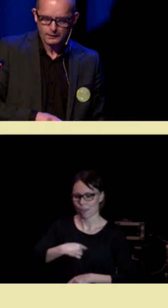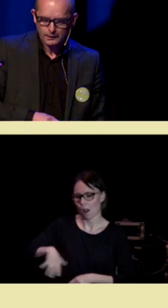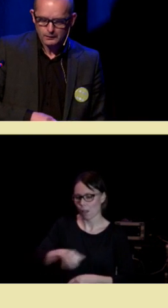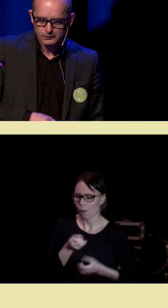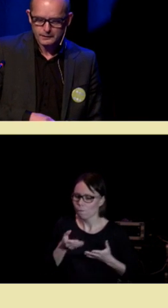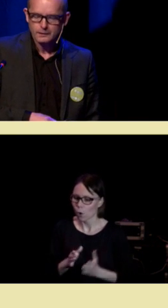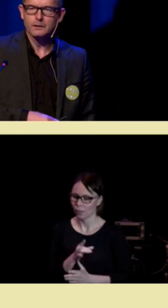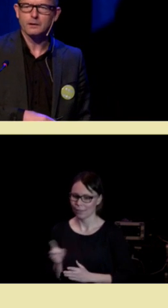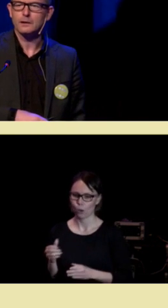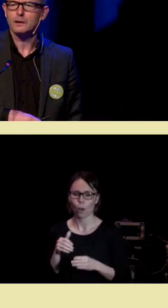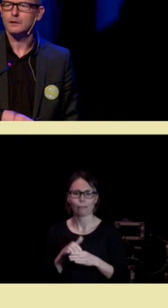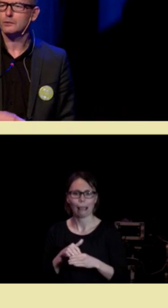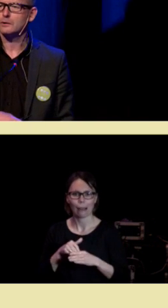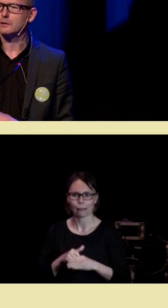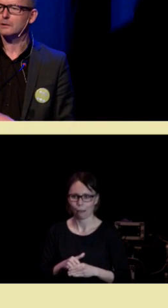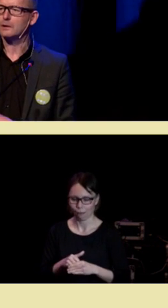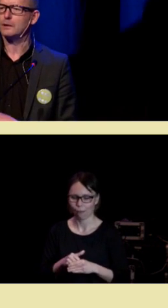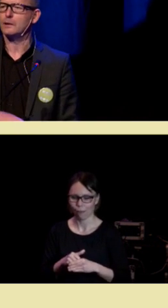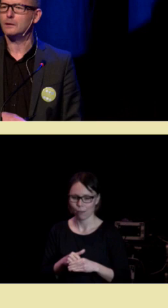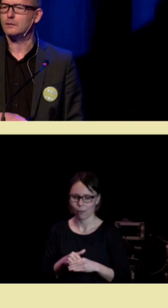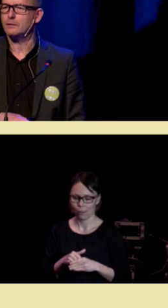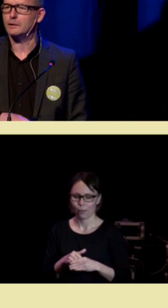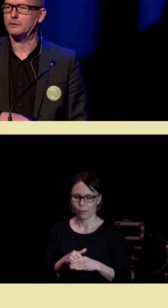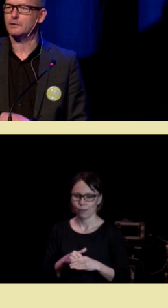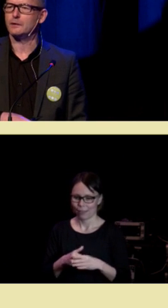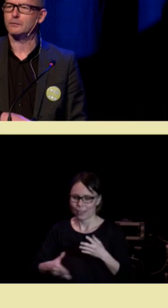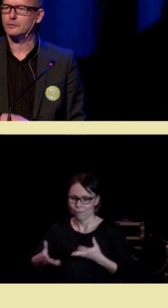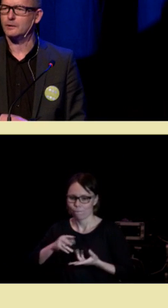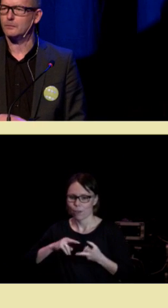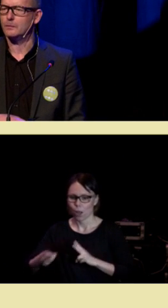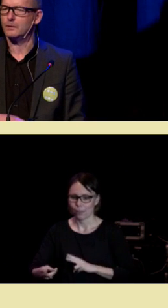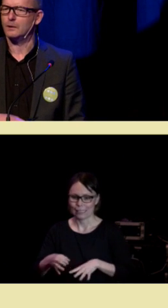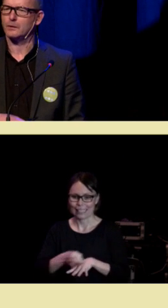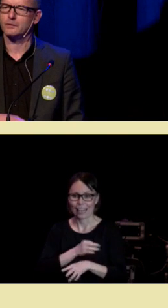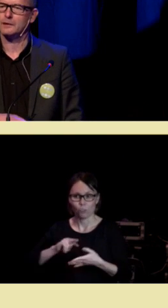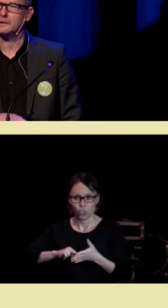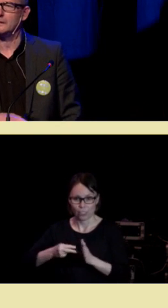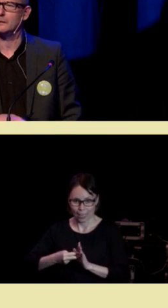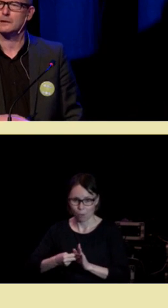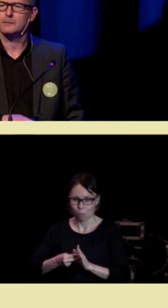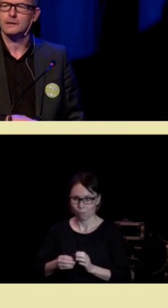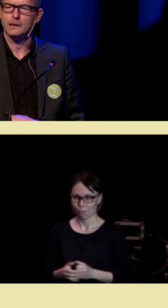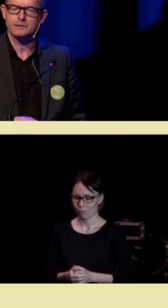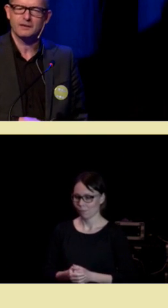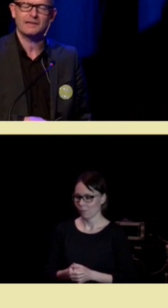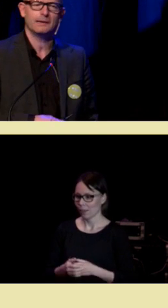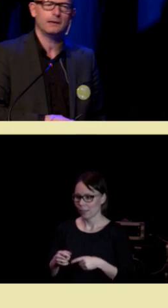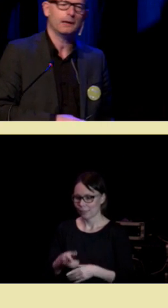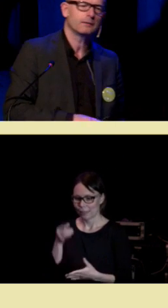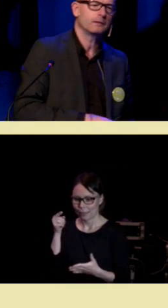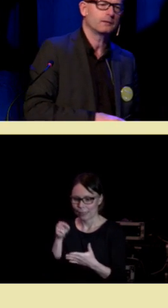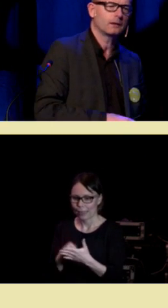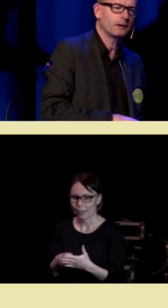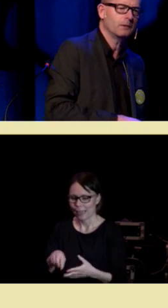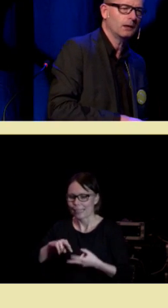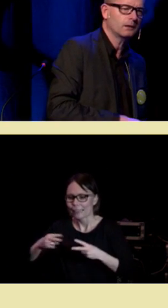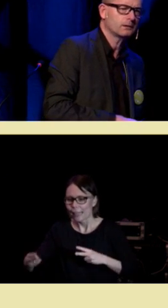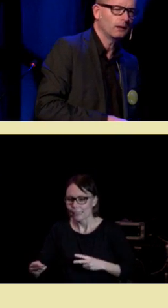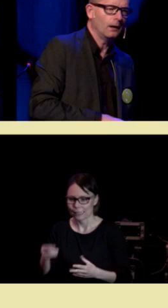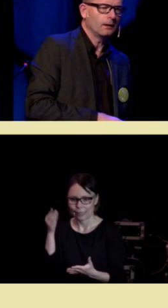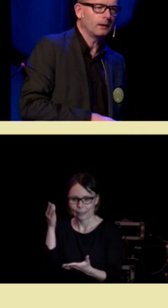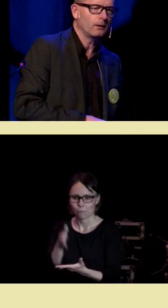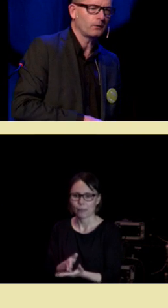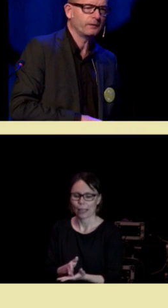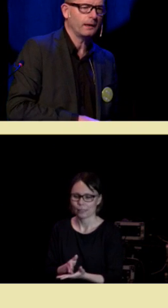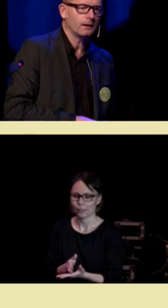til å delta i hverandres nervesystem. altså vi er determinert, vi er genetisk determinert